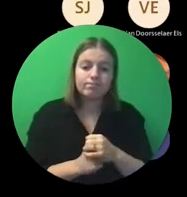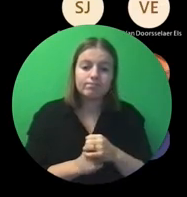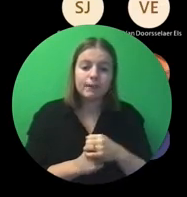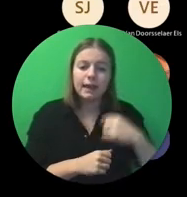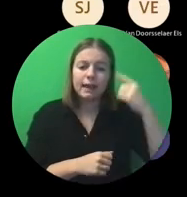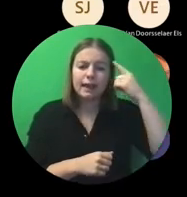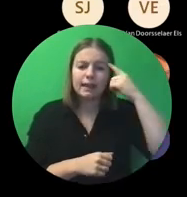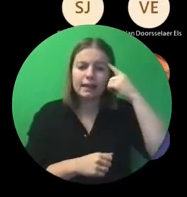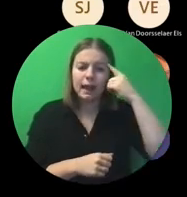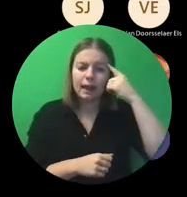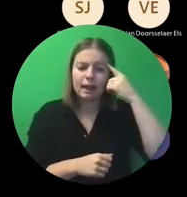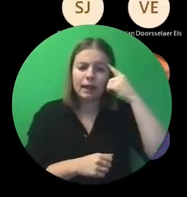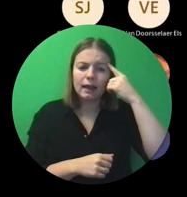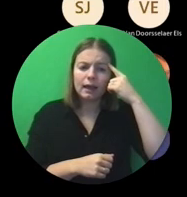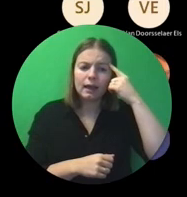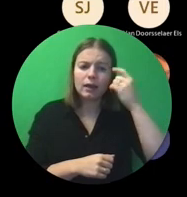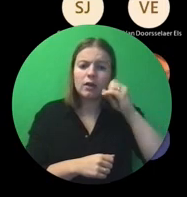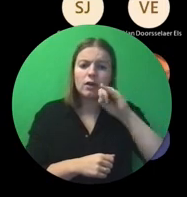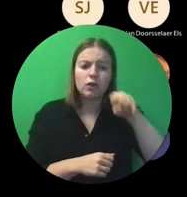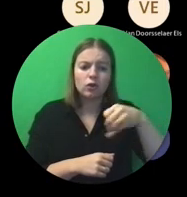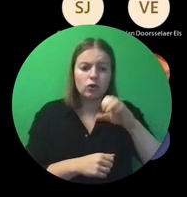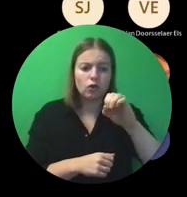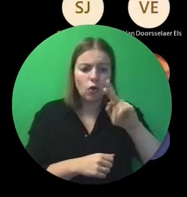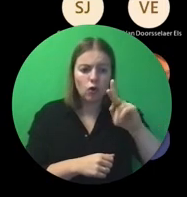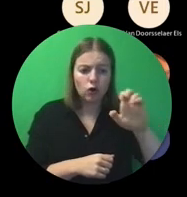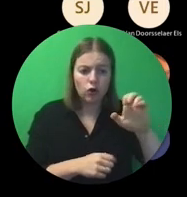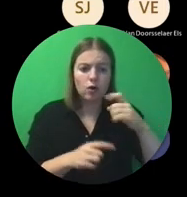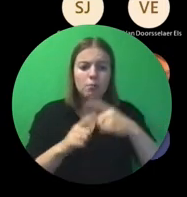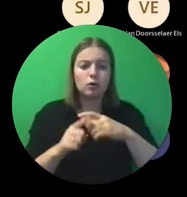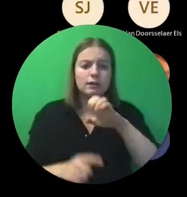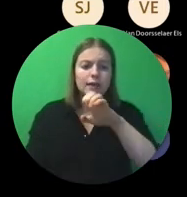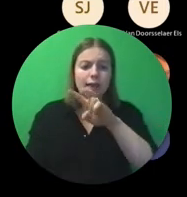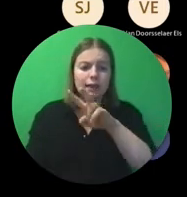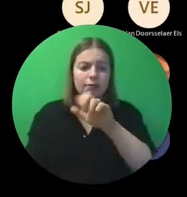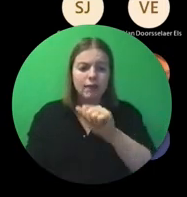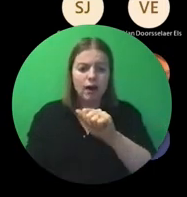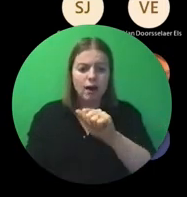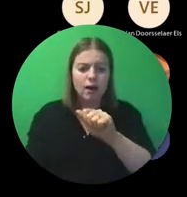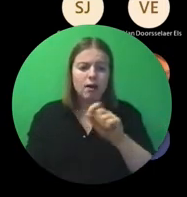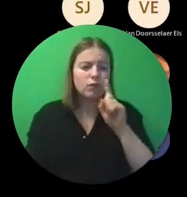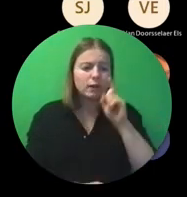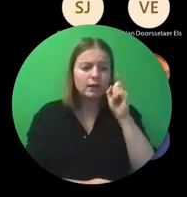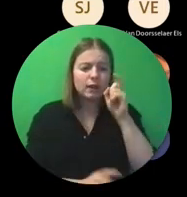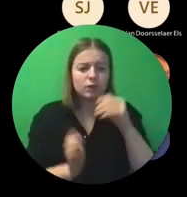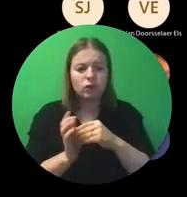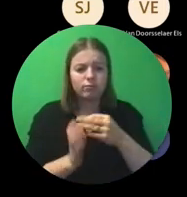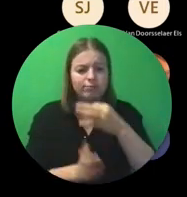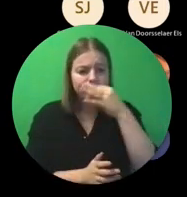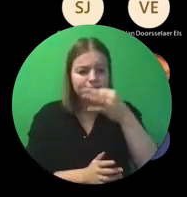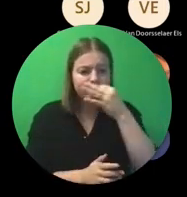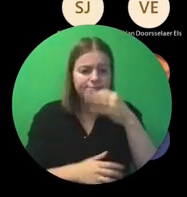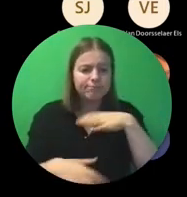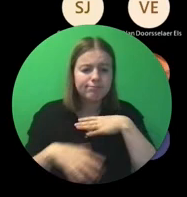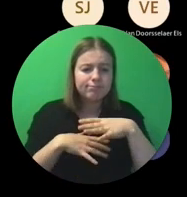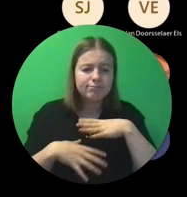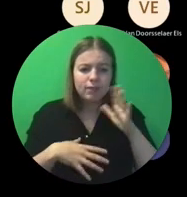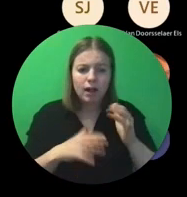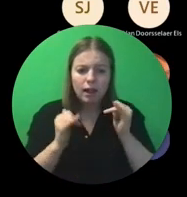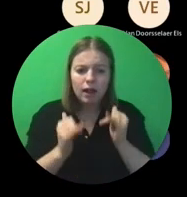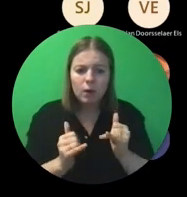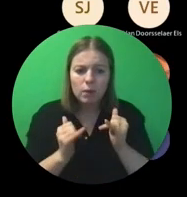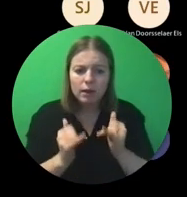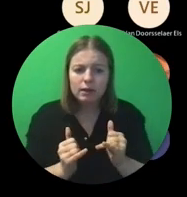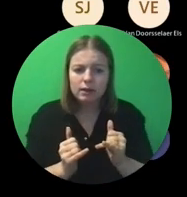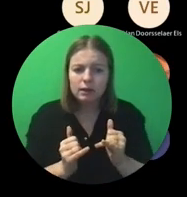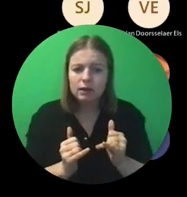Ik denk dat zowel Joke als Eva, of al diegenen die straks het woord voeren, dat zij hier al zijn.